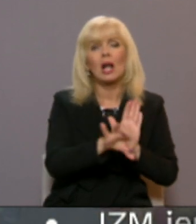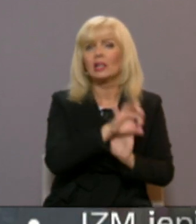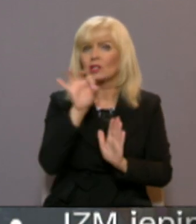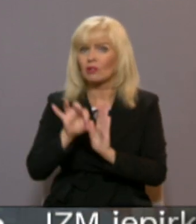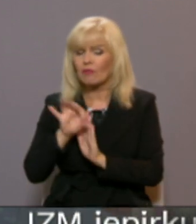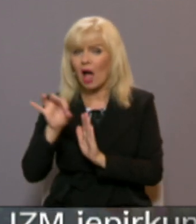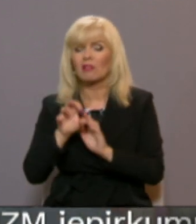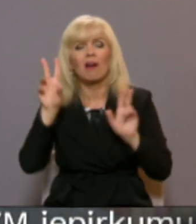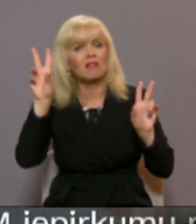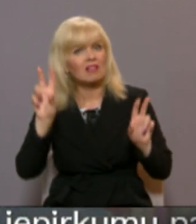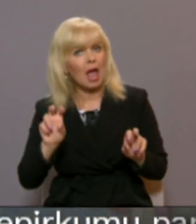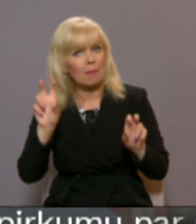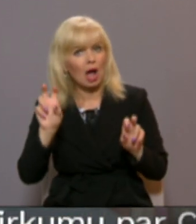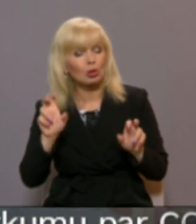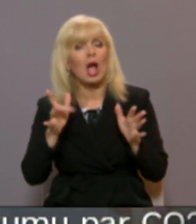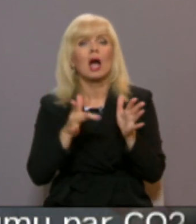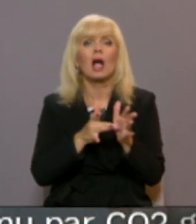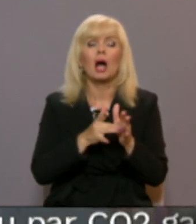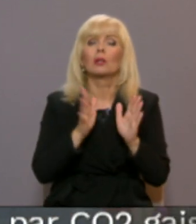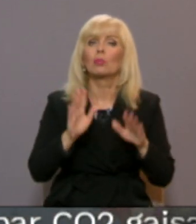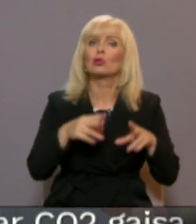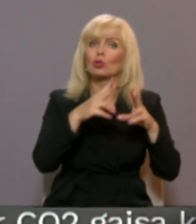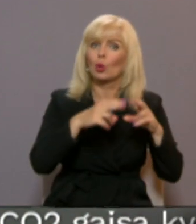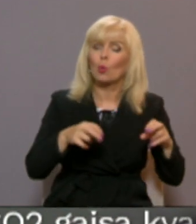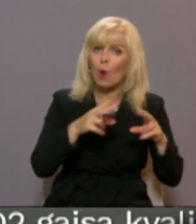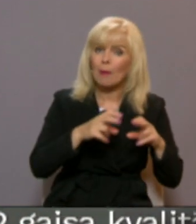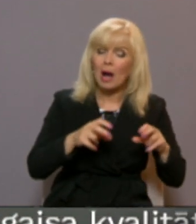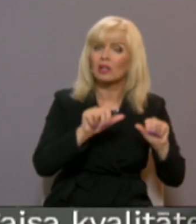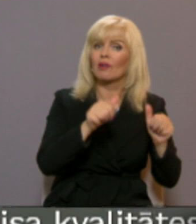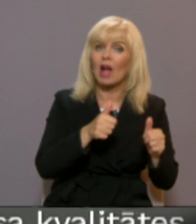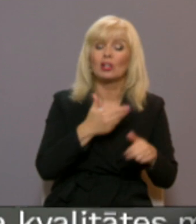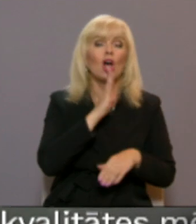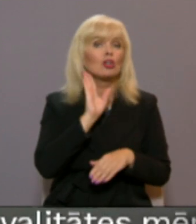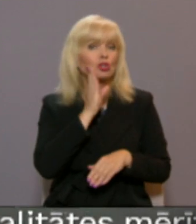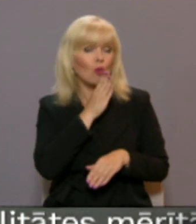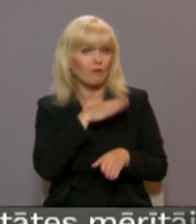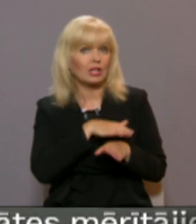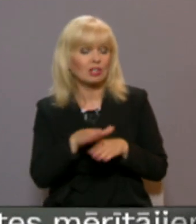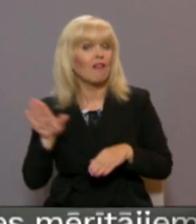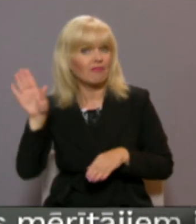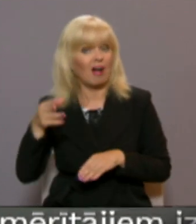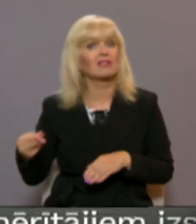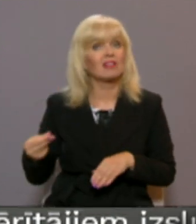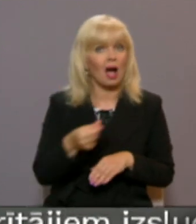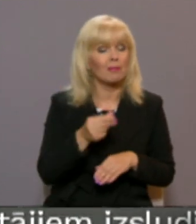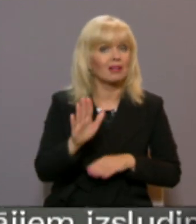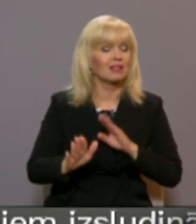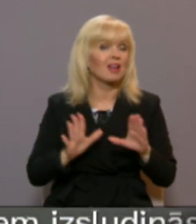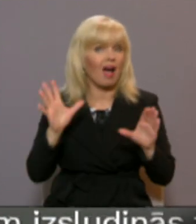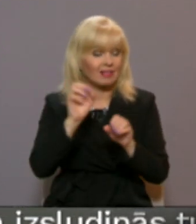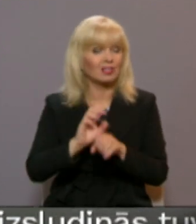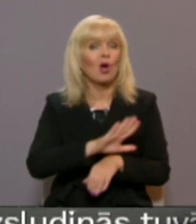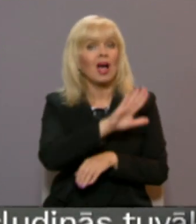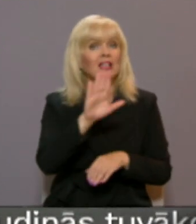tematiku, gan to, kāds būs nometnes formāt. Jau šo vesari tiks īstenotas valsts apmaksātas gan dienakts, gan dienas